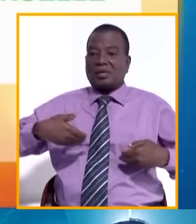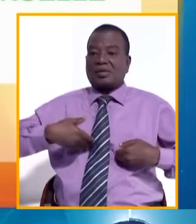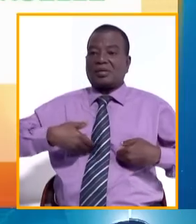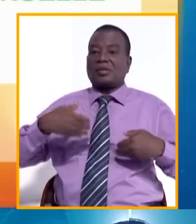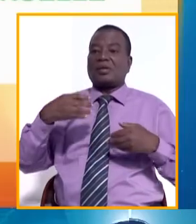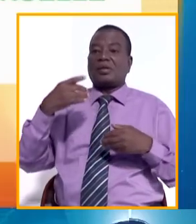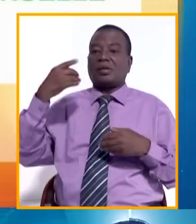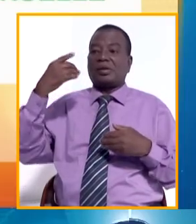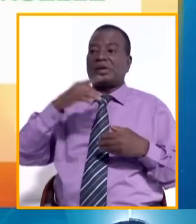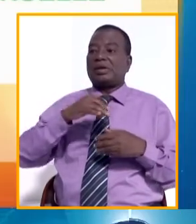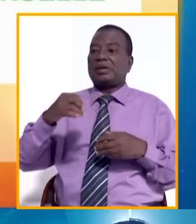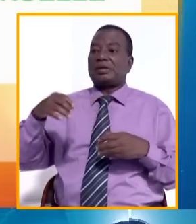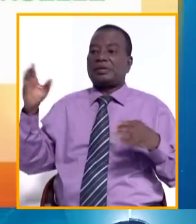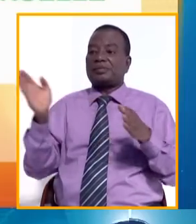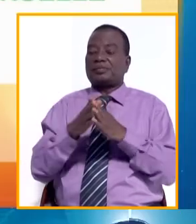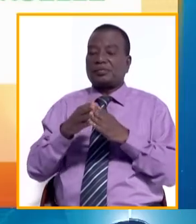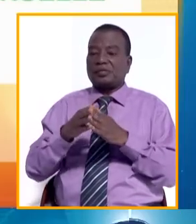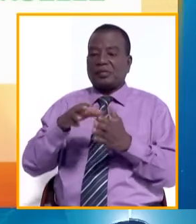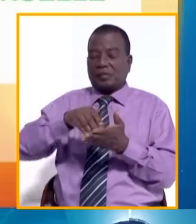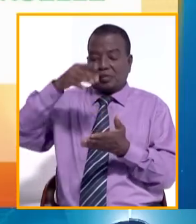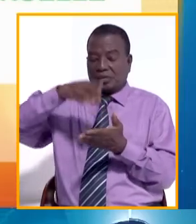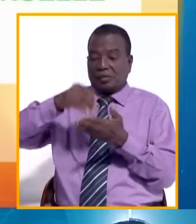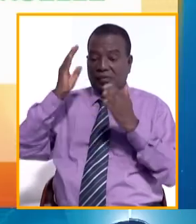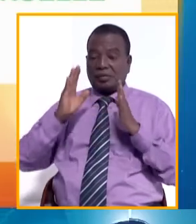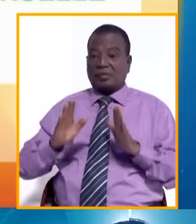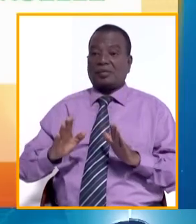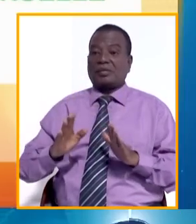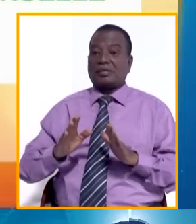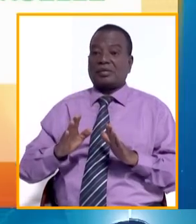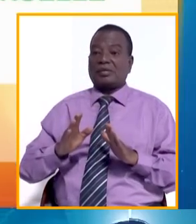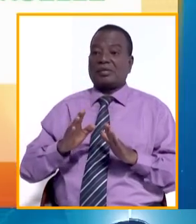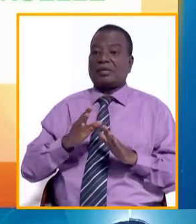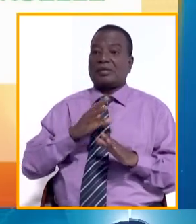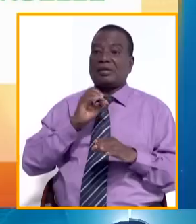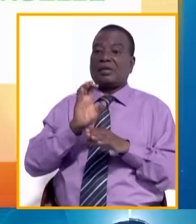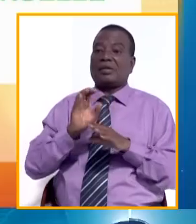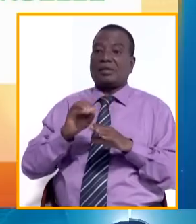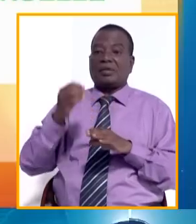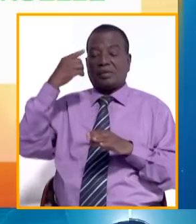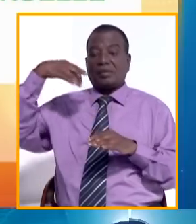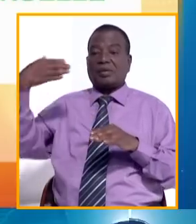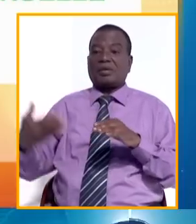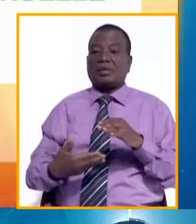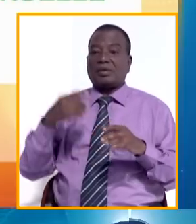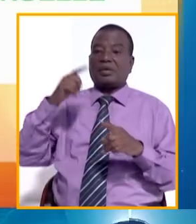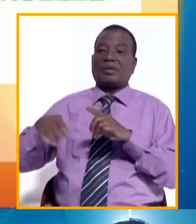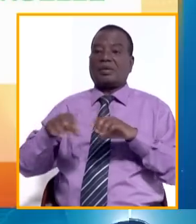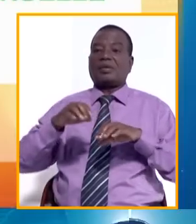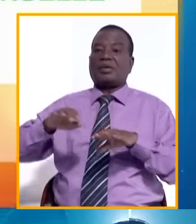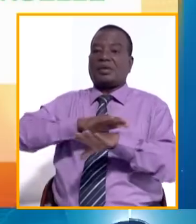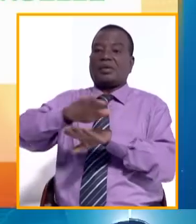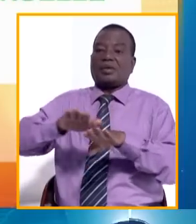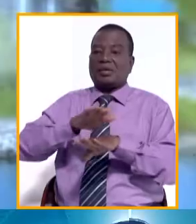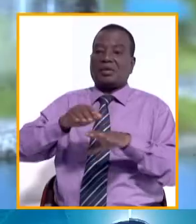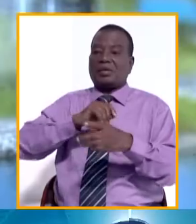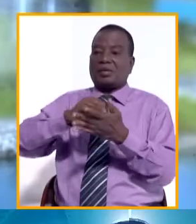allé rencontrer les étudiants, ses jeunes frères, parents du campus, à l'université Félix-Fouette-Boigny de Cocody, pour les inviter justement à se faire enrôler à la